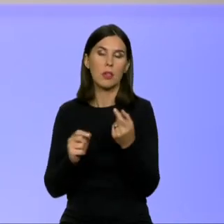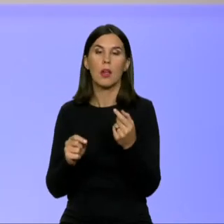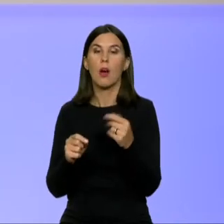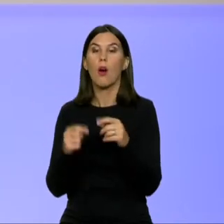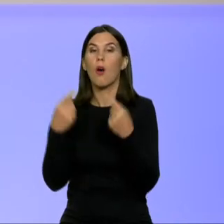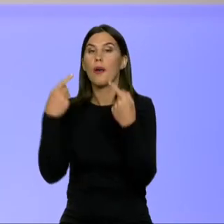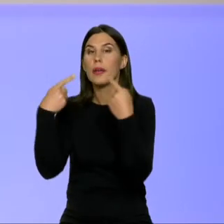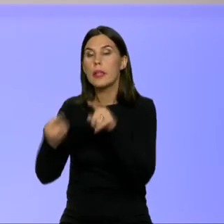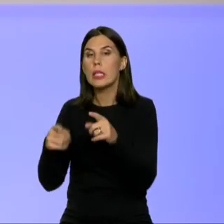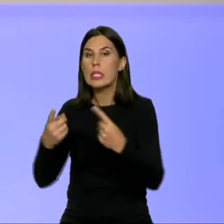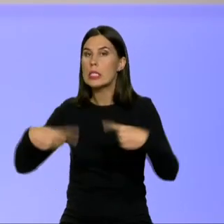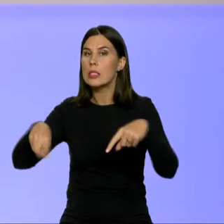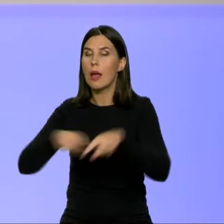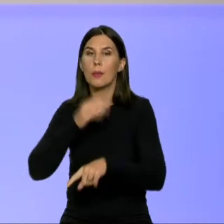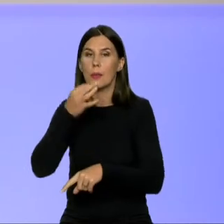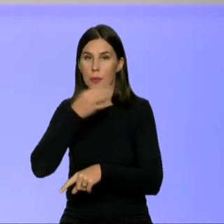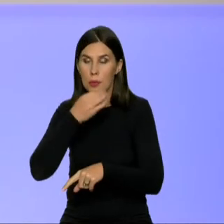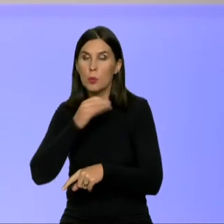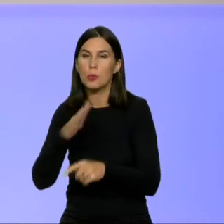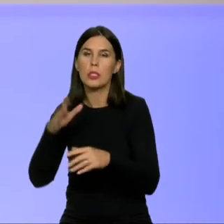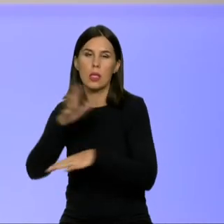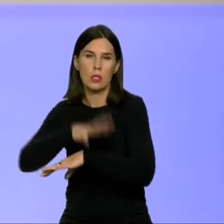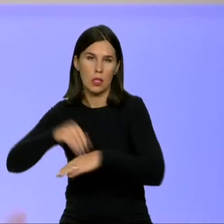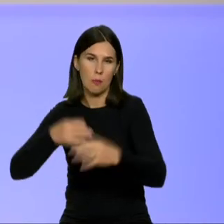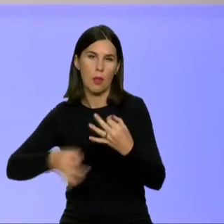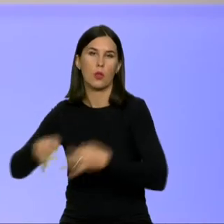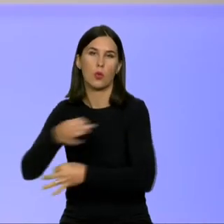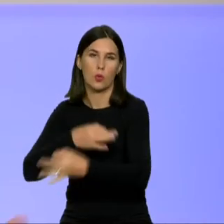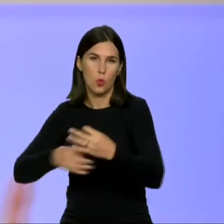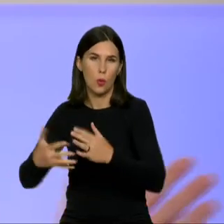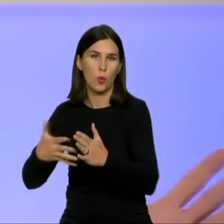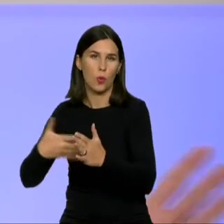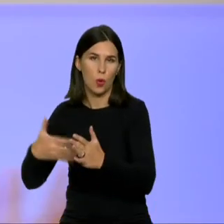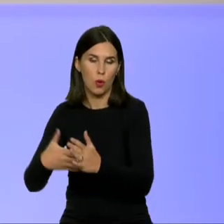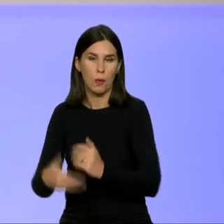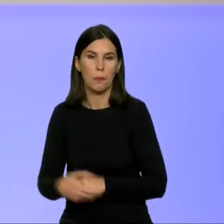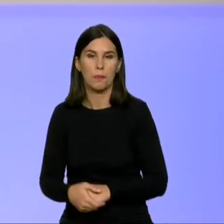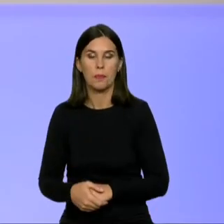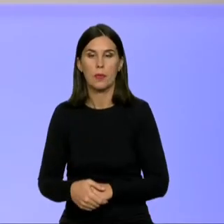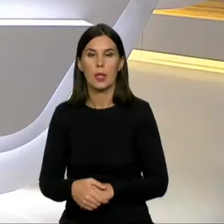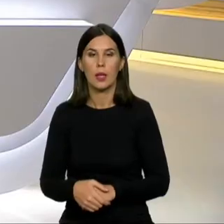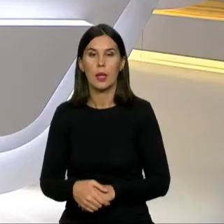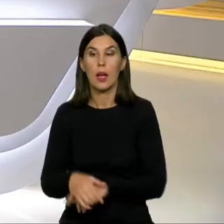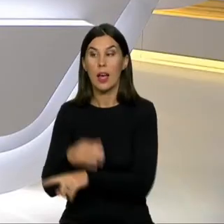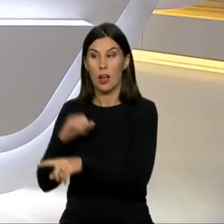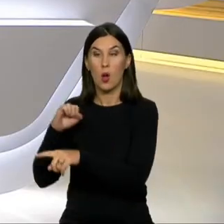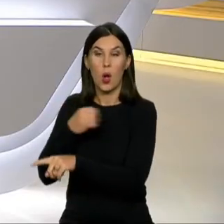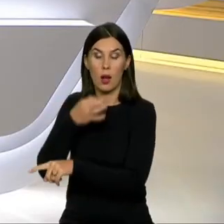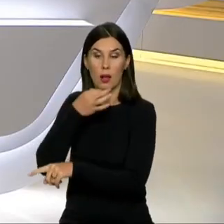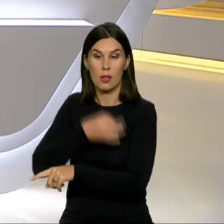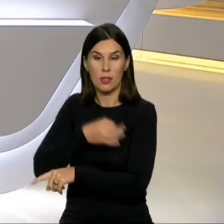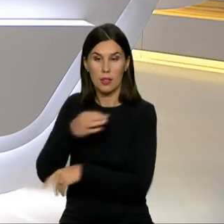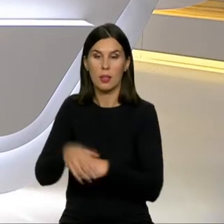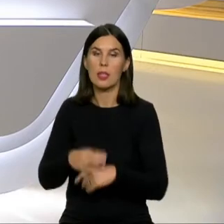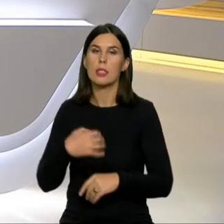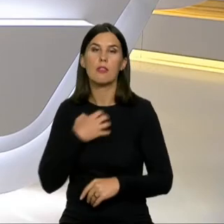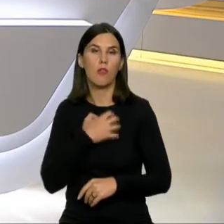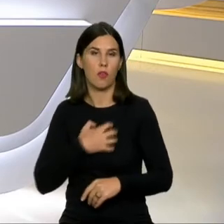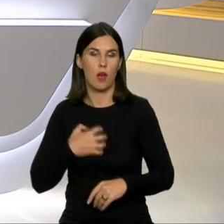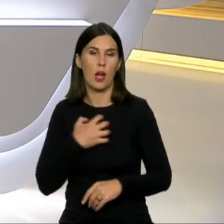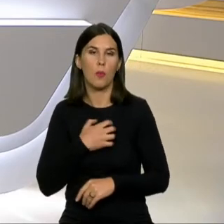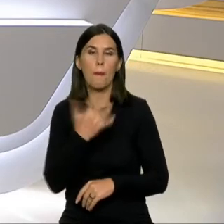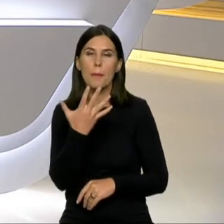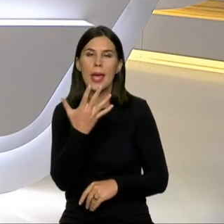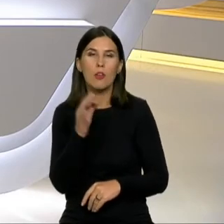supratymu, dar ta diskusija tiesi į Seimą. Labai svarbu, kad sudėjus visas išlaidas, tai, ką mano kolega minėjo, neperliptume kritinės 5